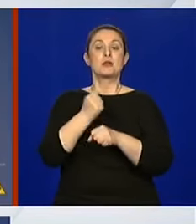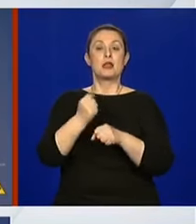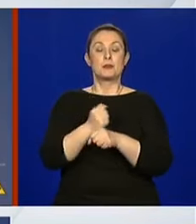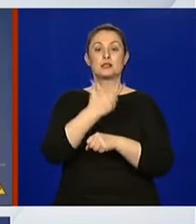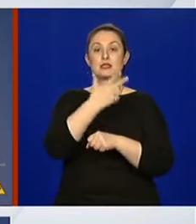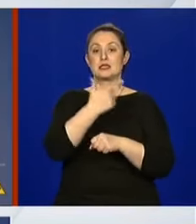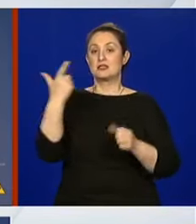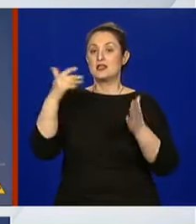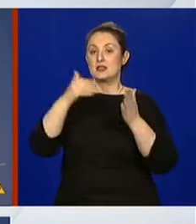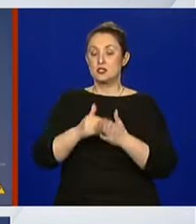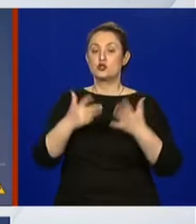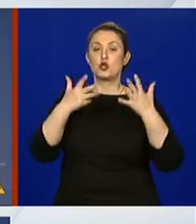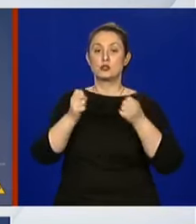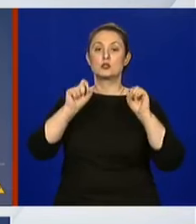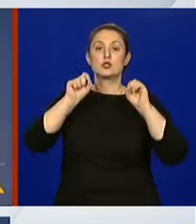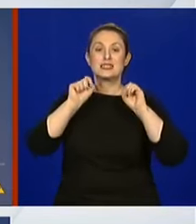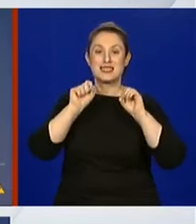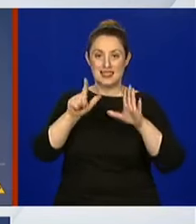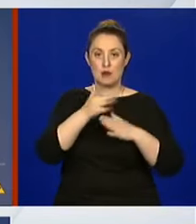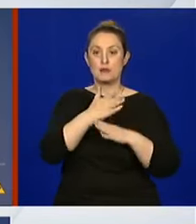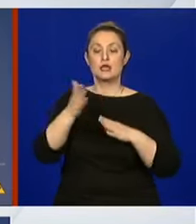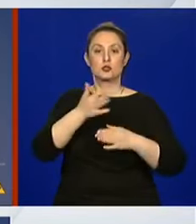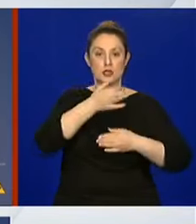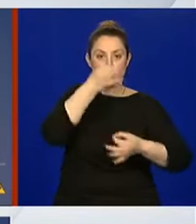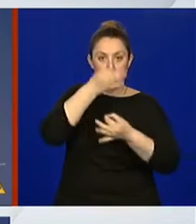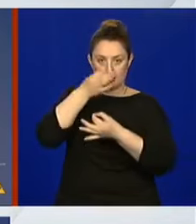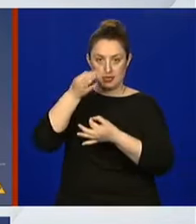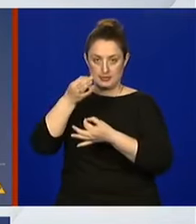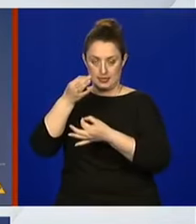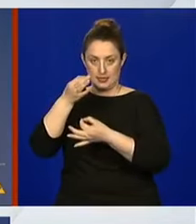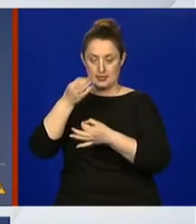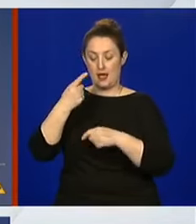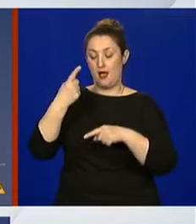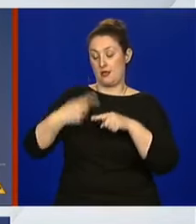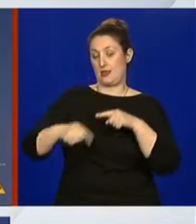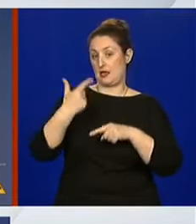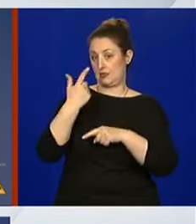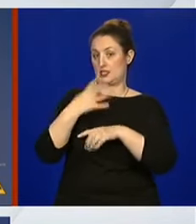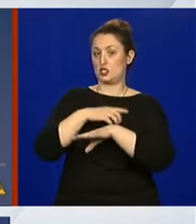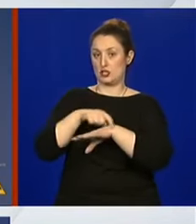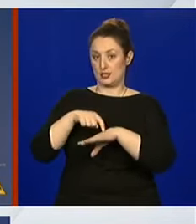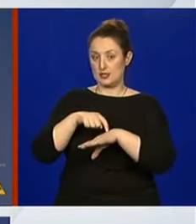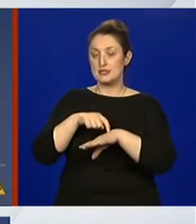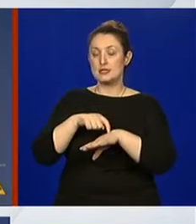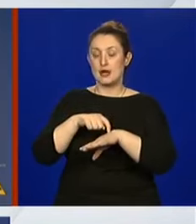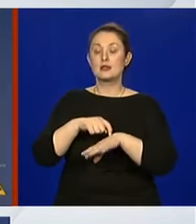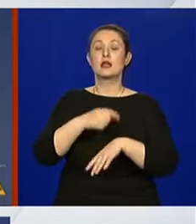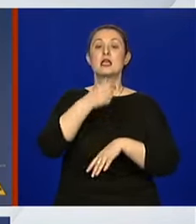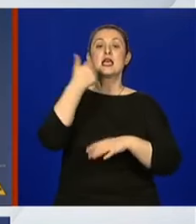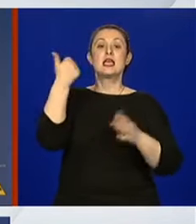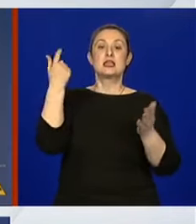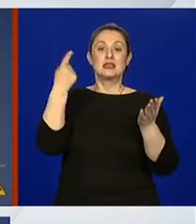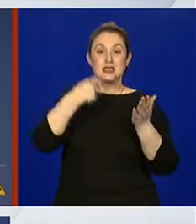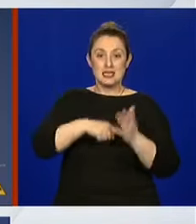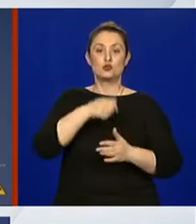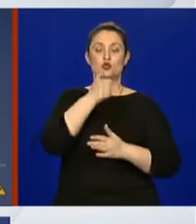.817 testiranja, odnosno u zadnje 24 sata 1.195.